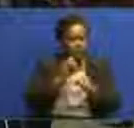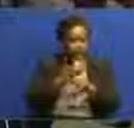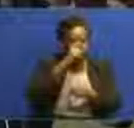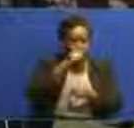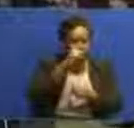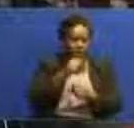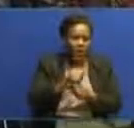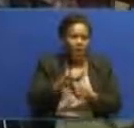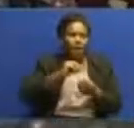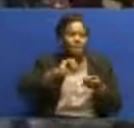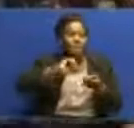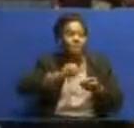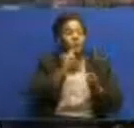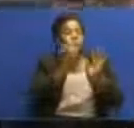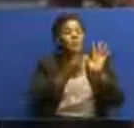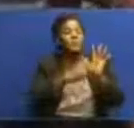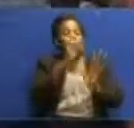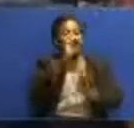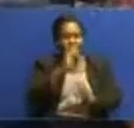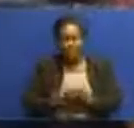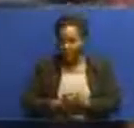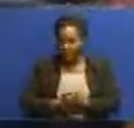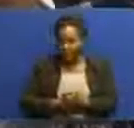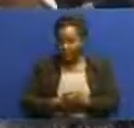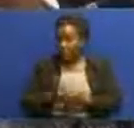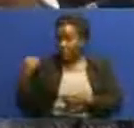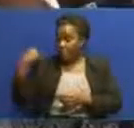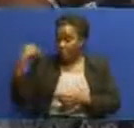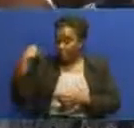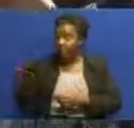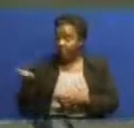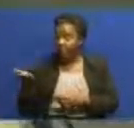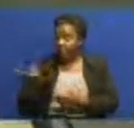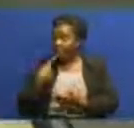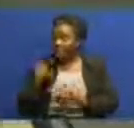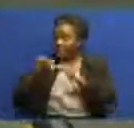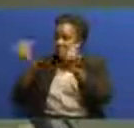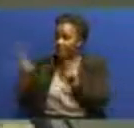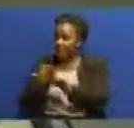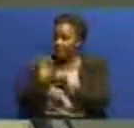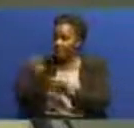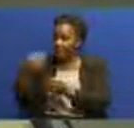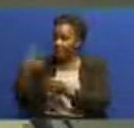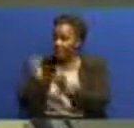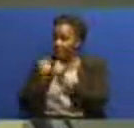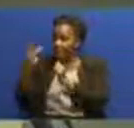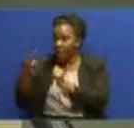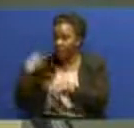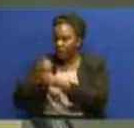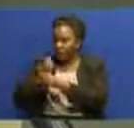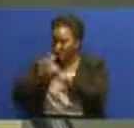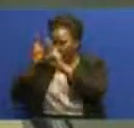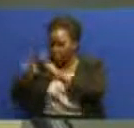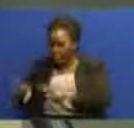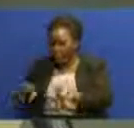brigadia generali mbungo amesema jumla evama 1413 vimefanyo ukaguzi vikiwemo